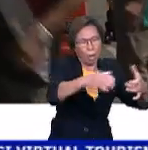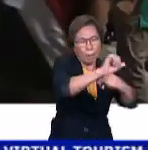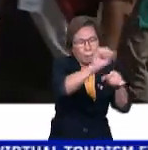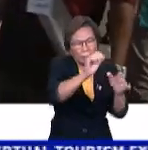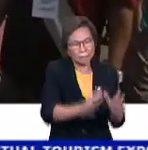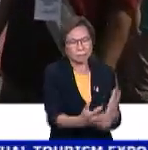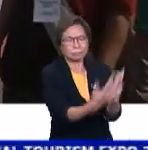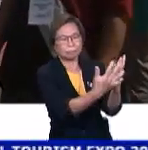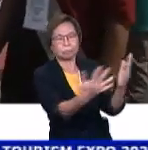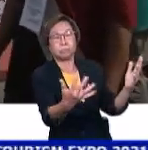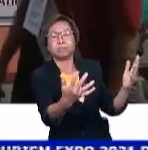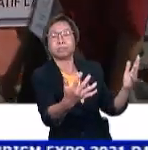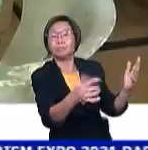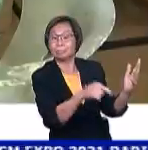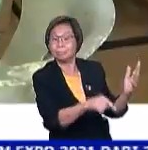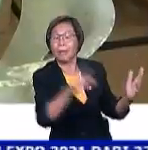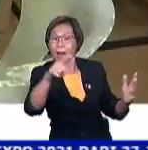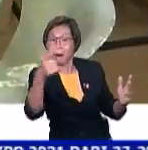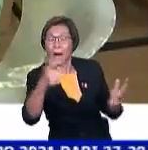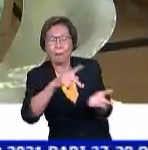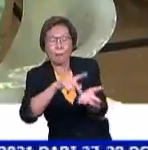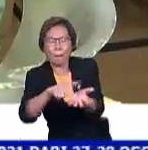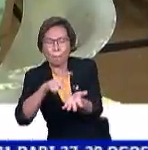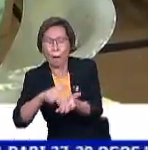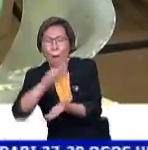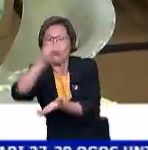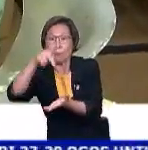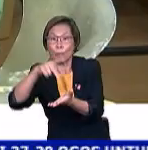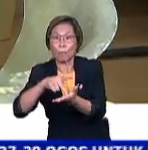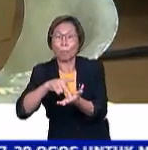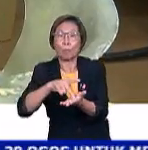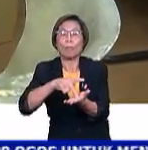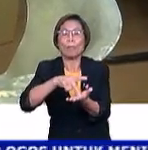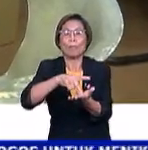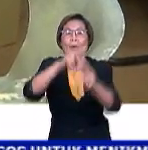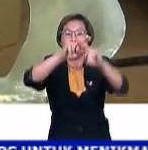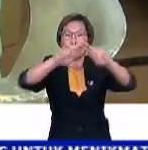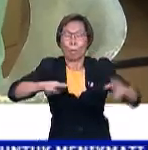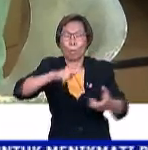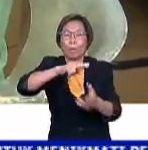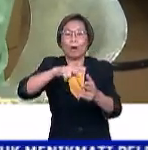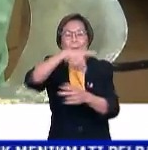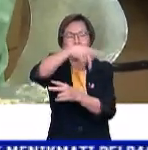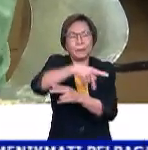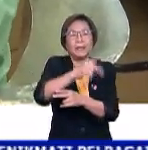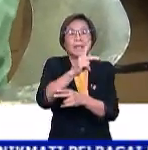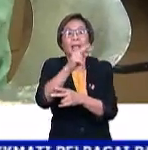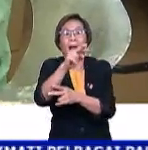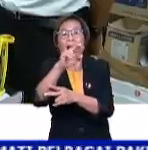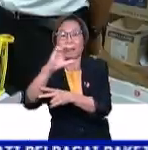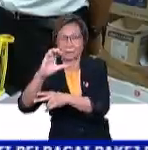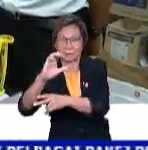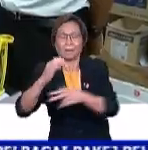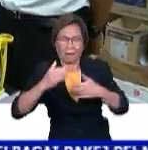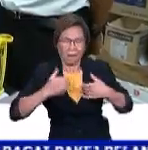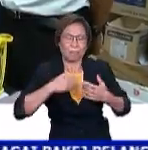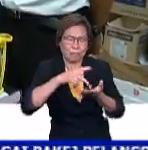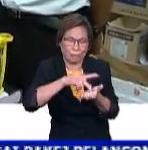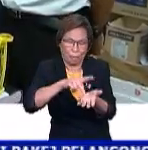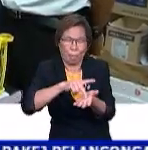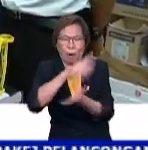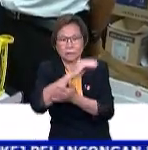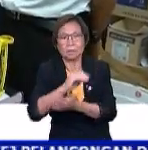petugas balisan hadapan selain pembelanjaan pusat korentin dan rawatan COVID-19 berisiko rendah PKRC